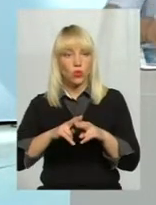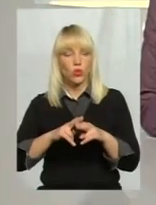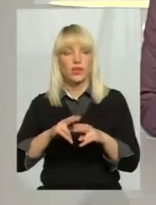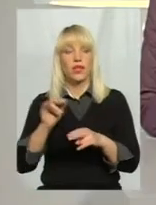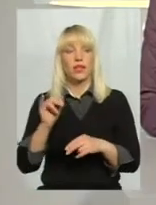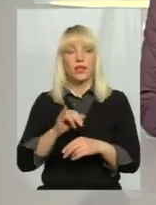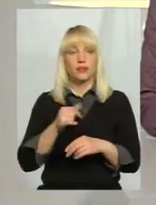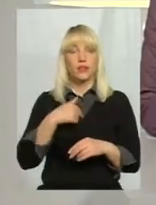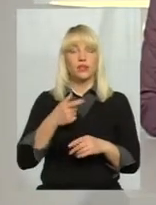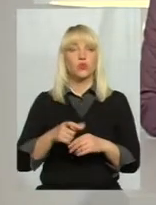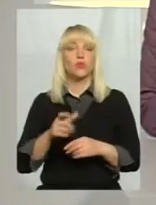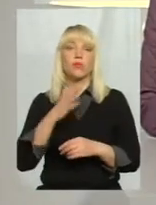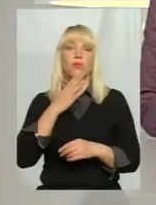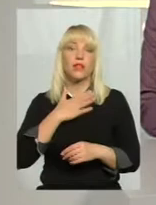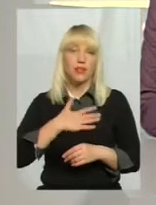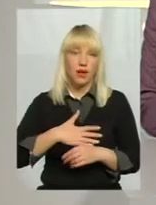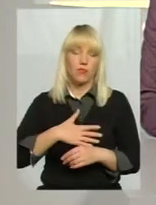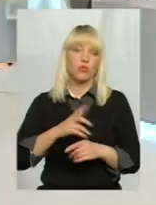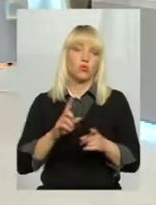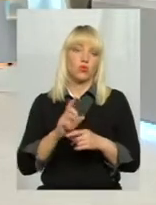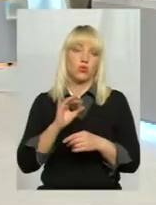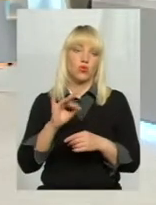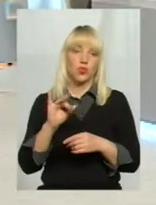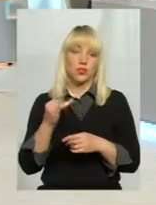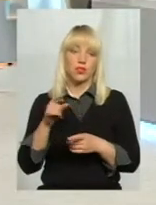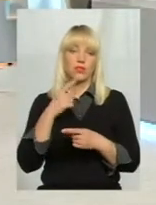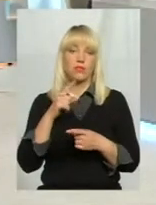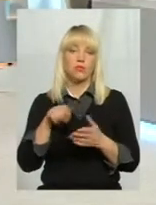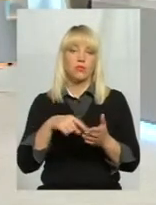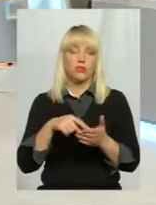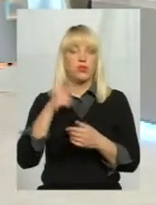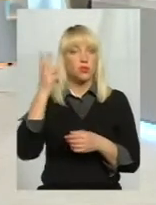ну, до речі, мені дуже приємно, що пан Юрий сказав, що в місті Хмельницькому вода